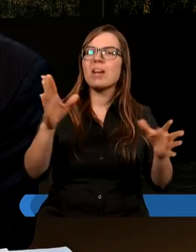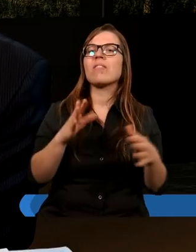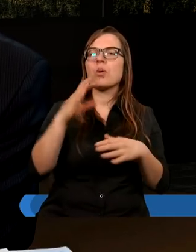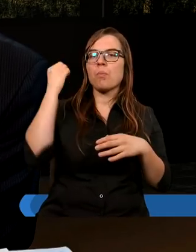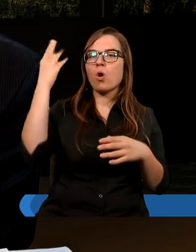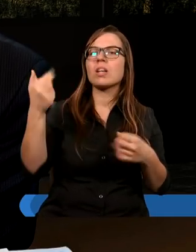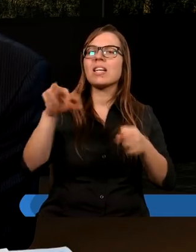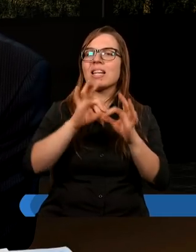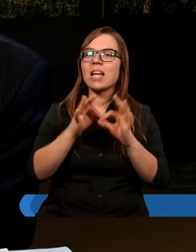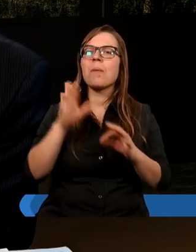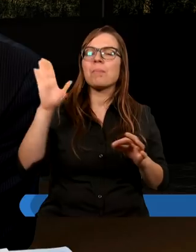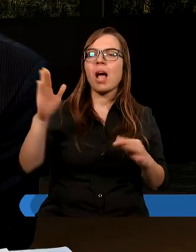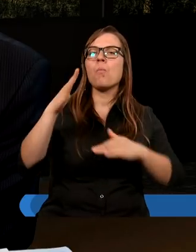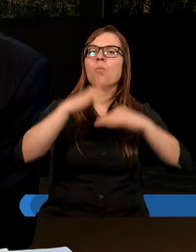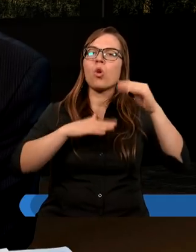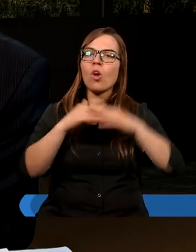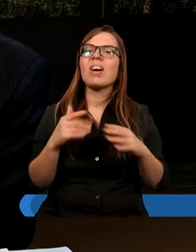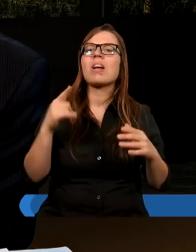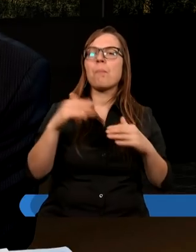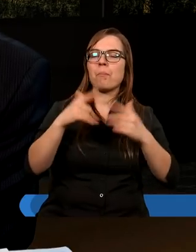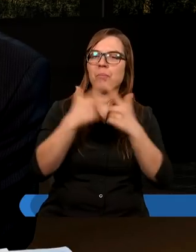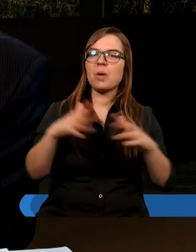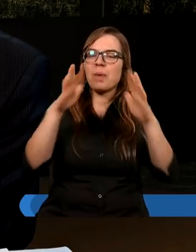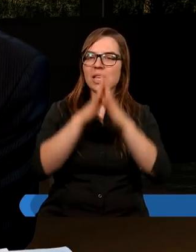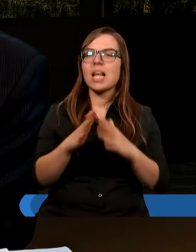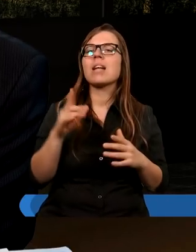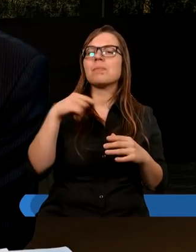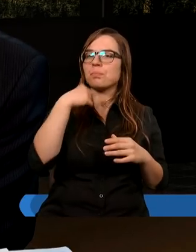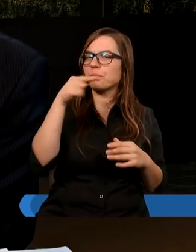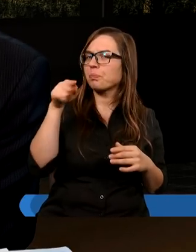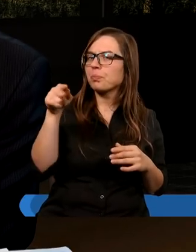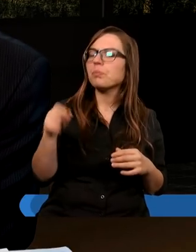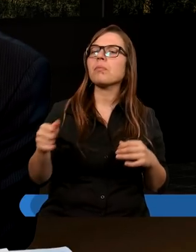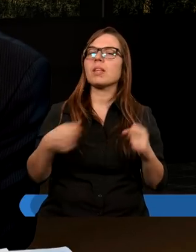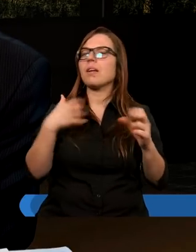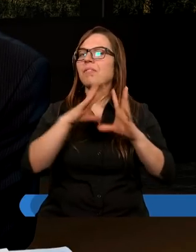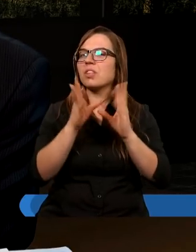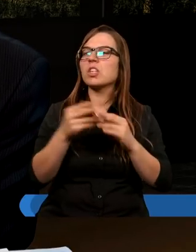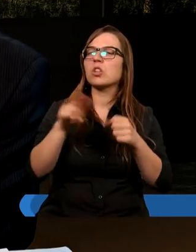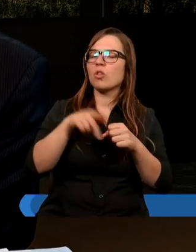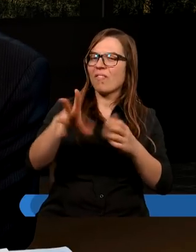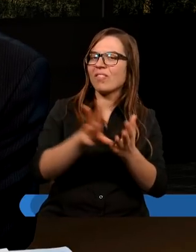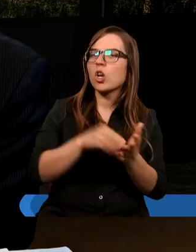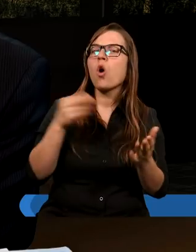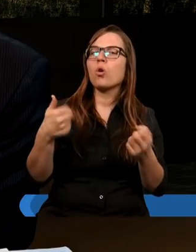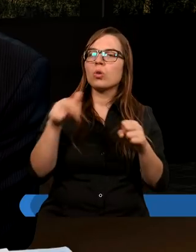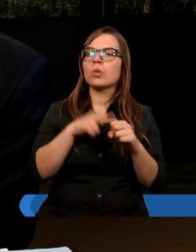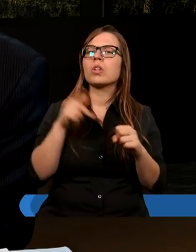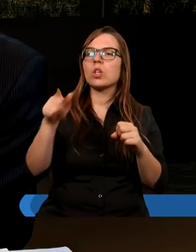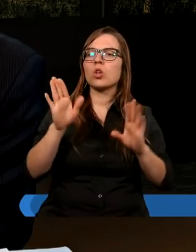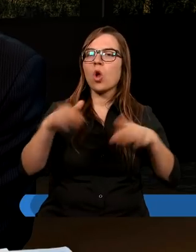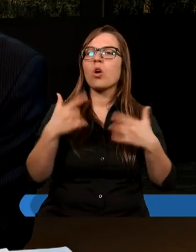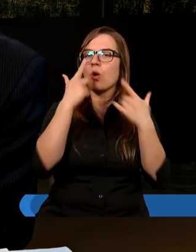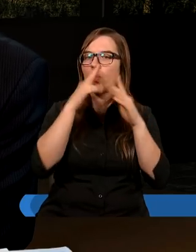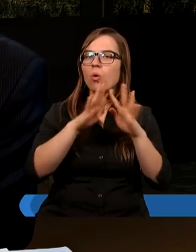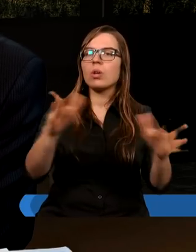Mojżeszowi, gdy miał budować przybytek. Bacz, powiedziano mu, abyś uczynił wszystko według wzoru, który ci został